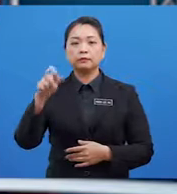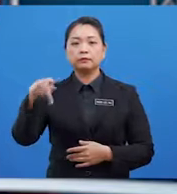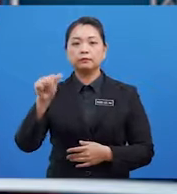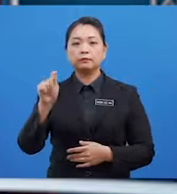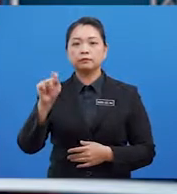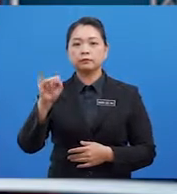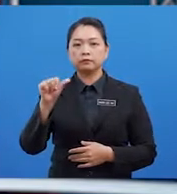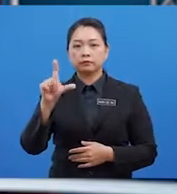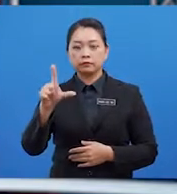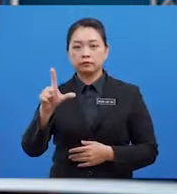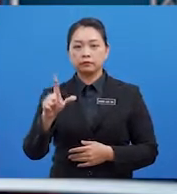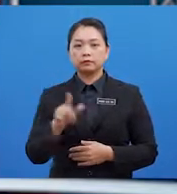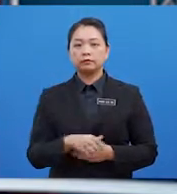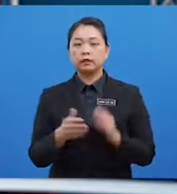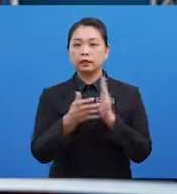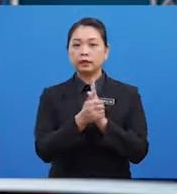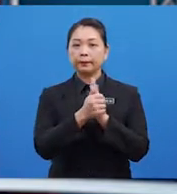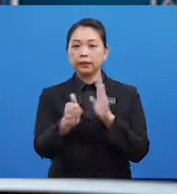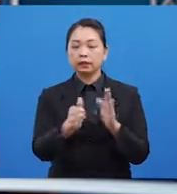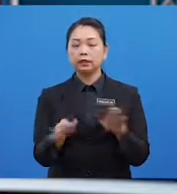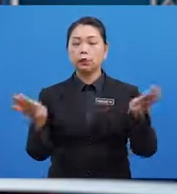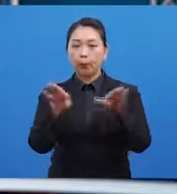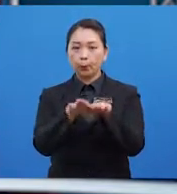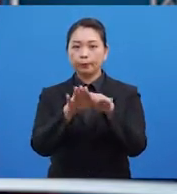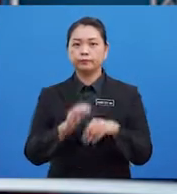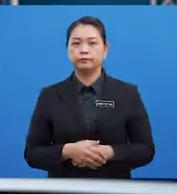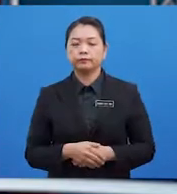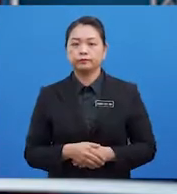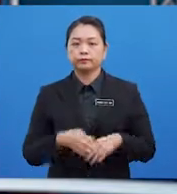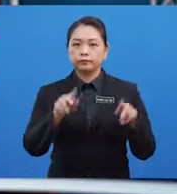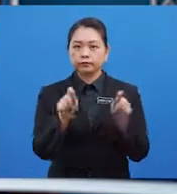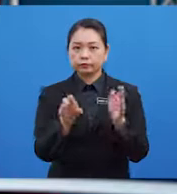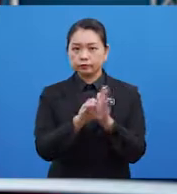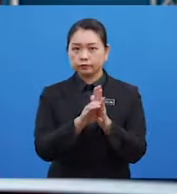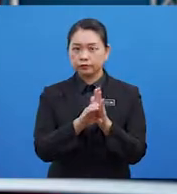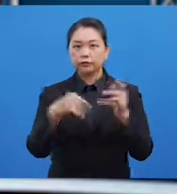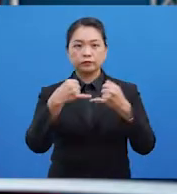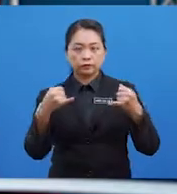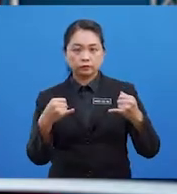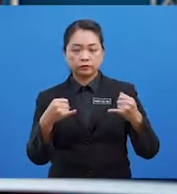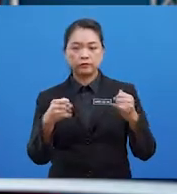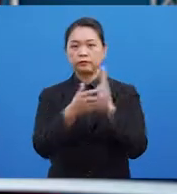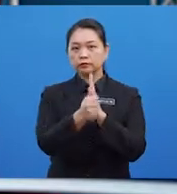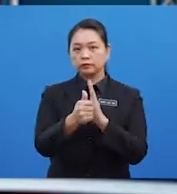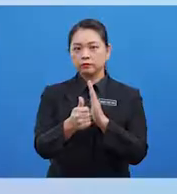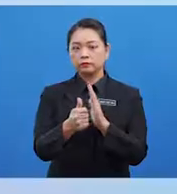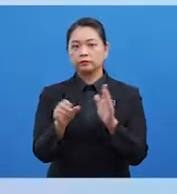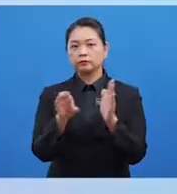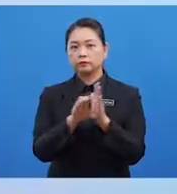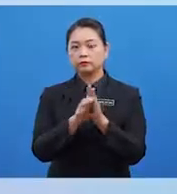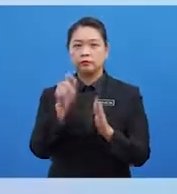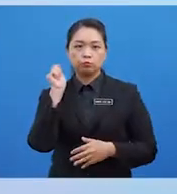dianggap sebagai kemahiran tertutup Atau close kill Sebagai contoh Jenis kemahiran adalah seperti